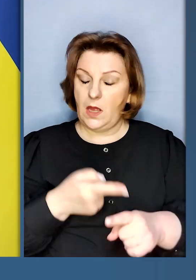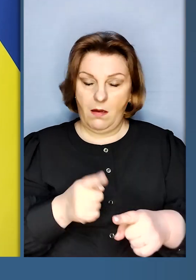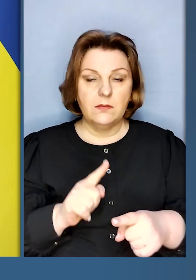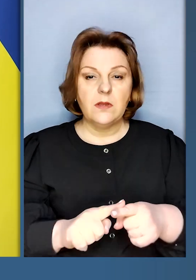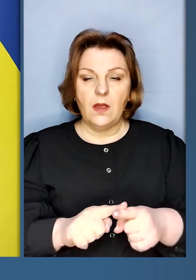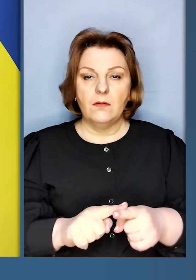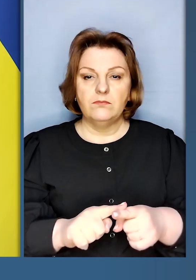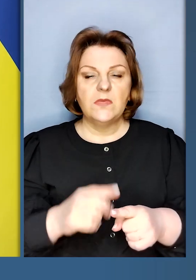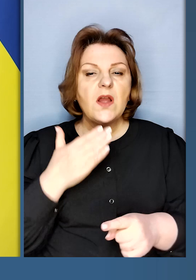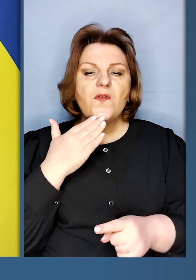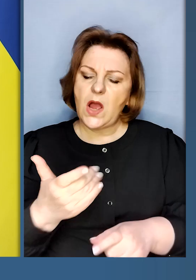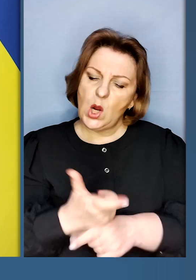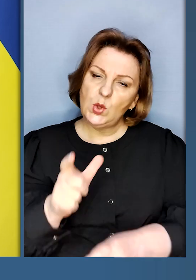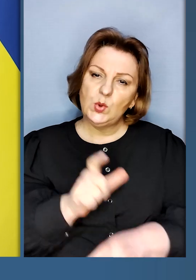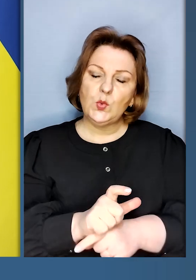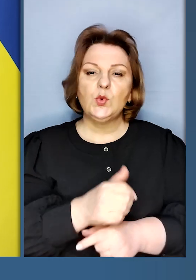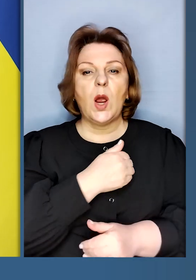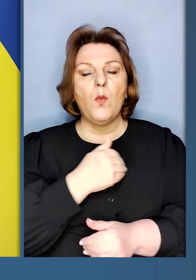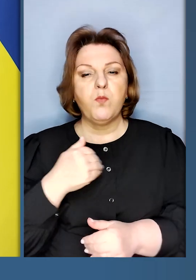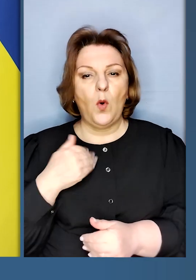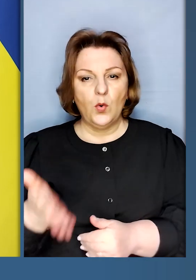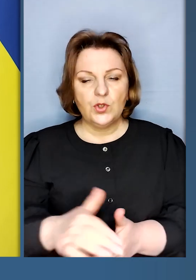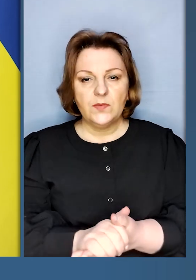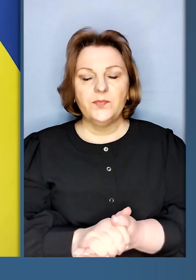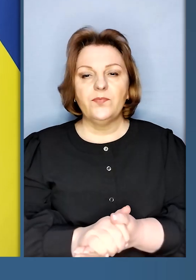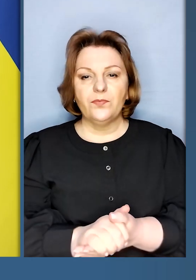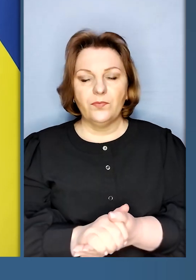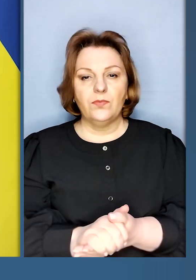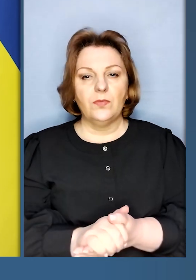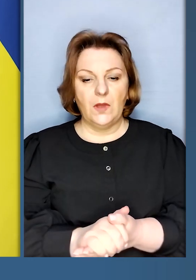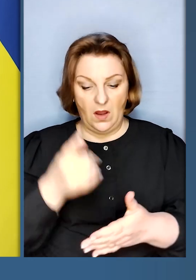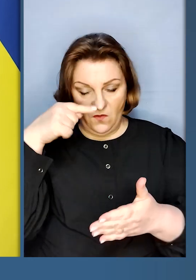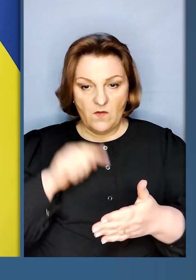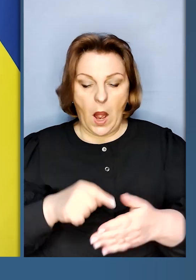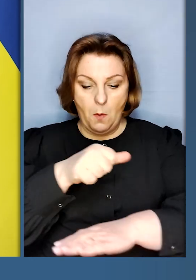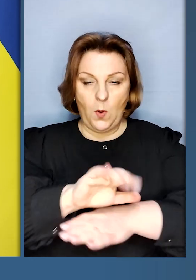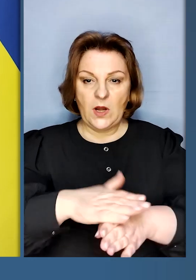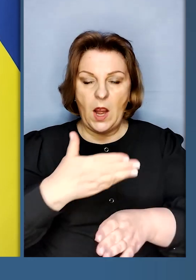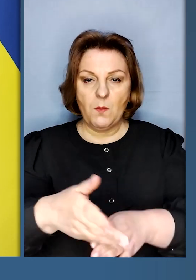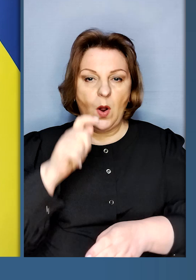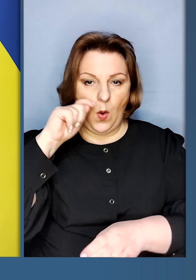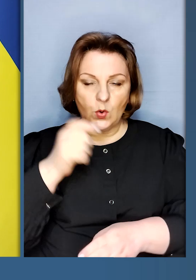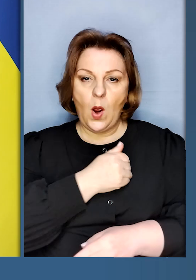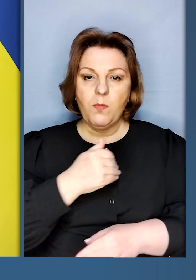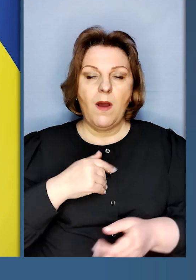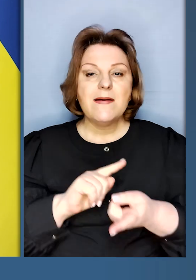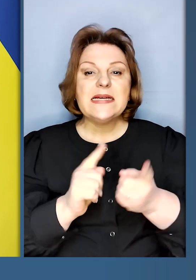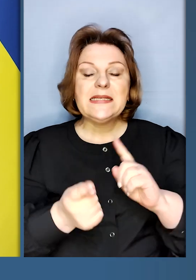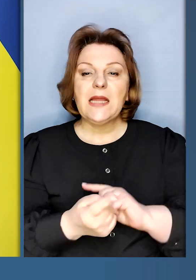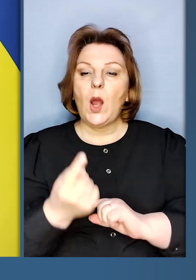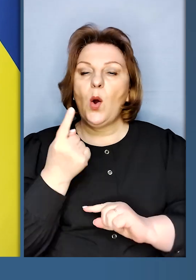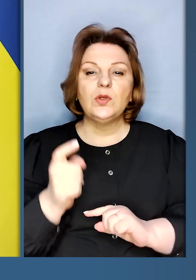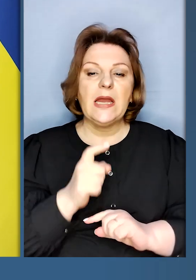вдячний. Вдячний дуже Польщі. Я впевнений, що кордон між Україною і Польщею стане